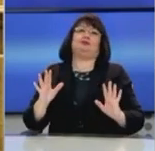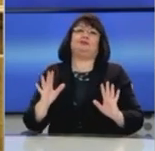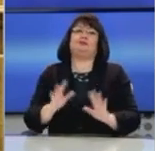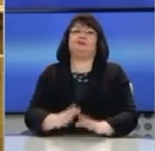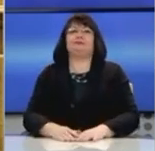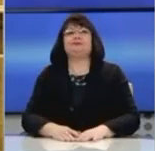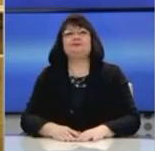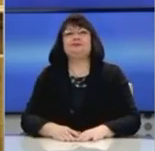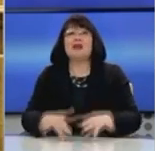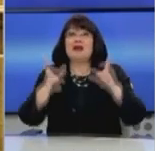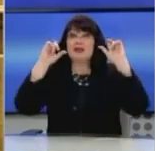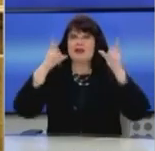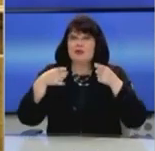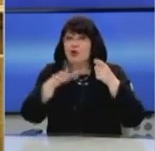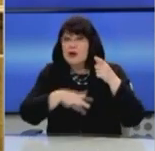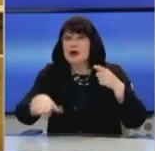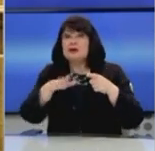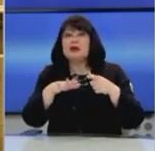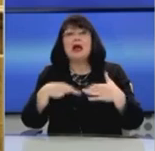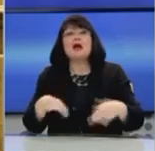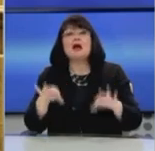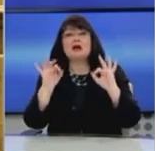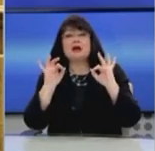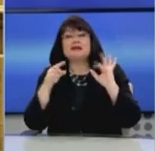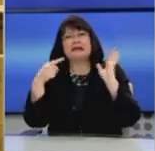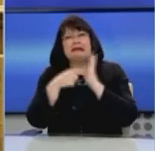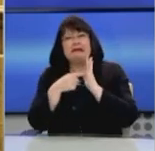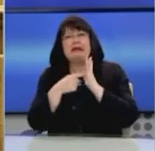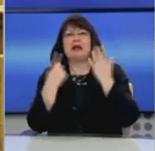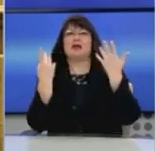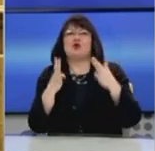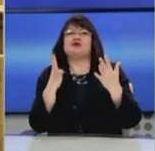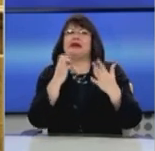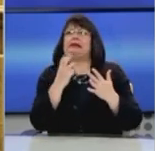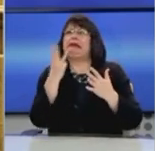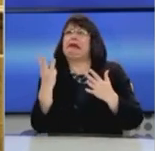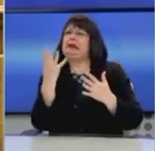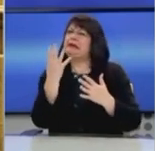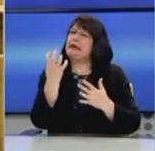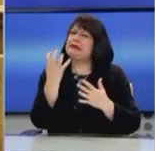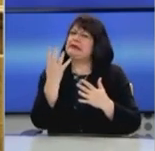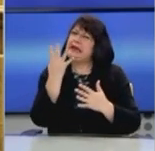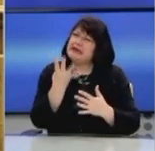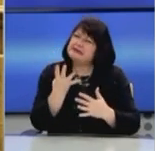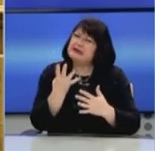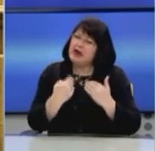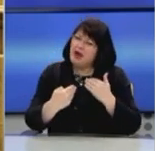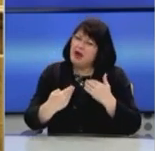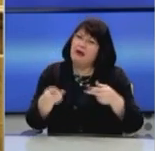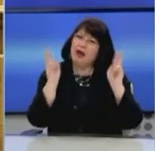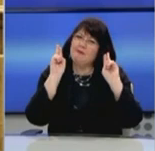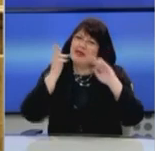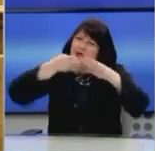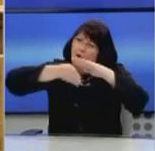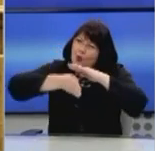Η δημοκρατική κοινότητα παγκοσμίως άρχισε δηλαδή κάπου και από το 44, 43, 44 και μετά να ελπίζει για την έξω